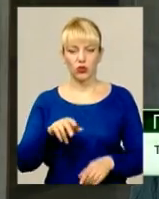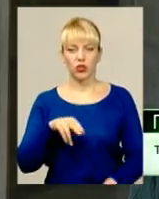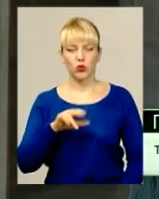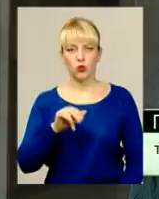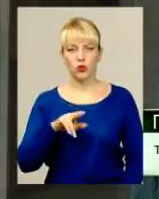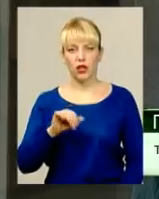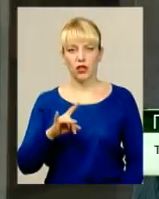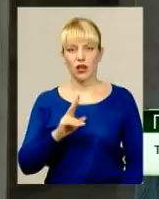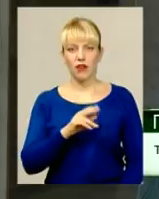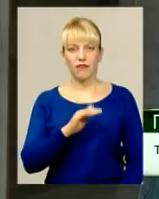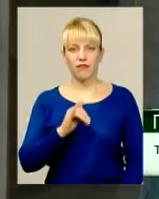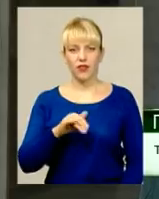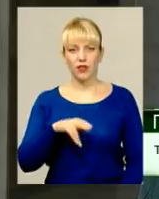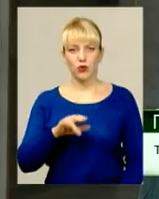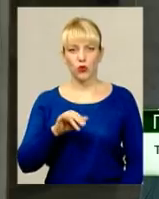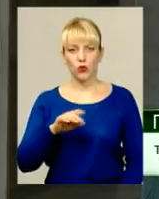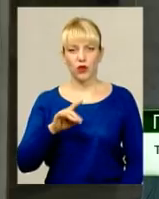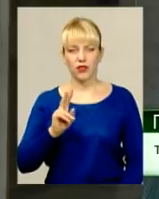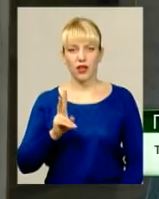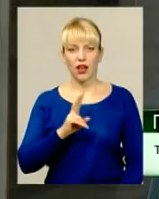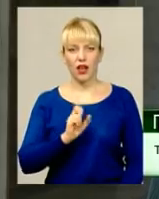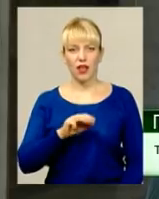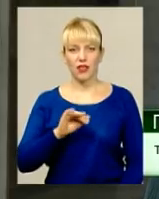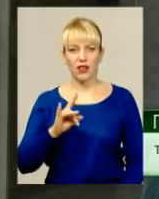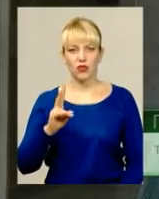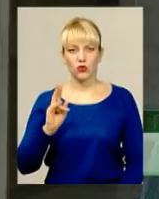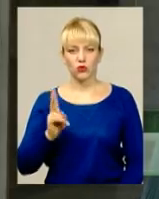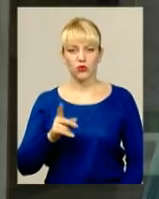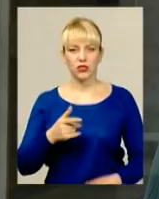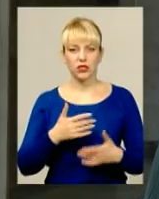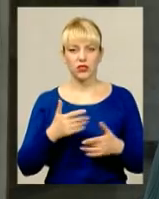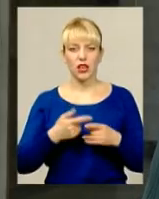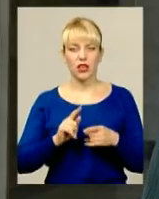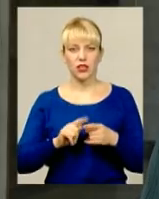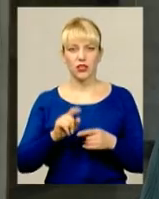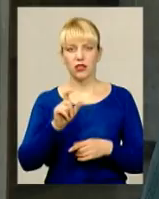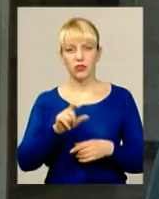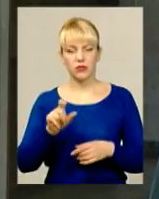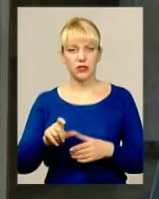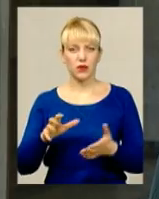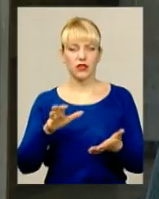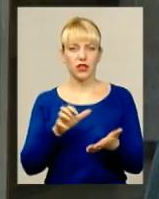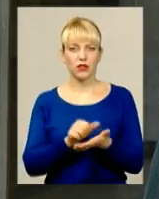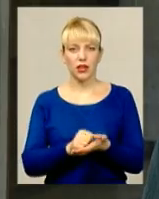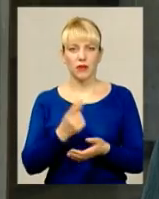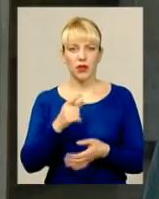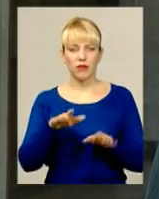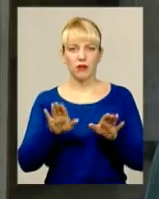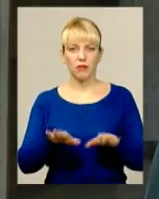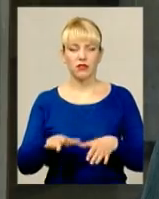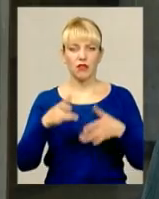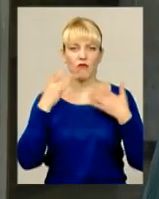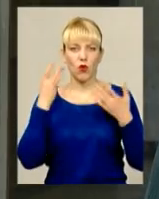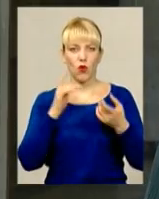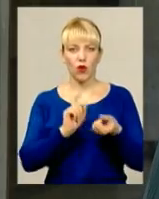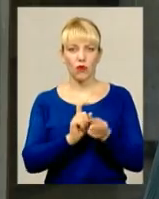Сергій, Федюнін Денис, Кананчук Катерина і Осідлевич Вероніка. Ці спортсмени одержали перше місто і в легкому контакті,